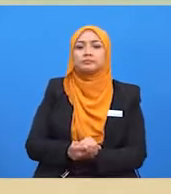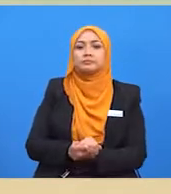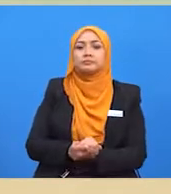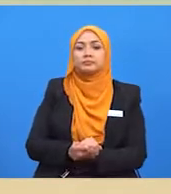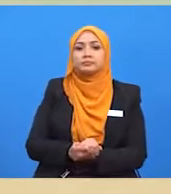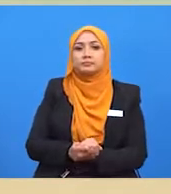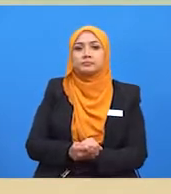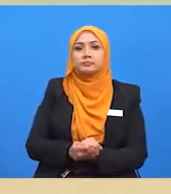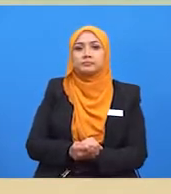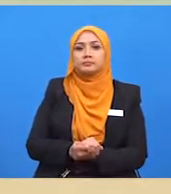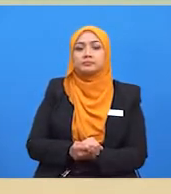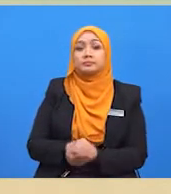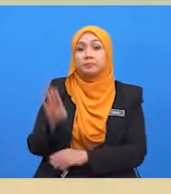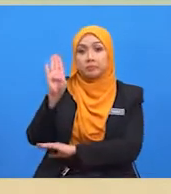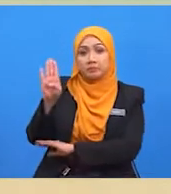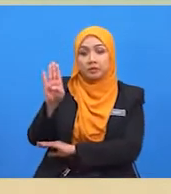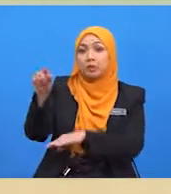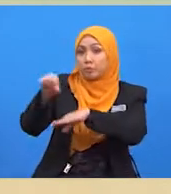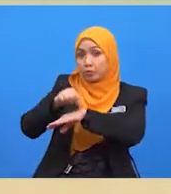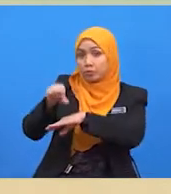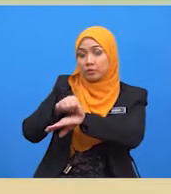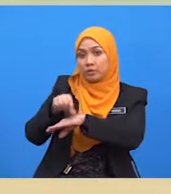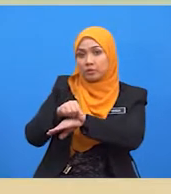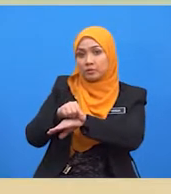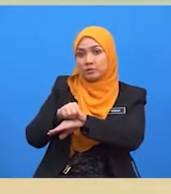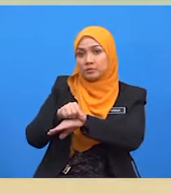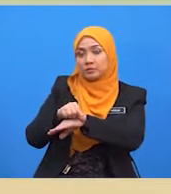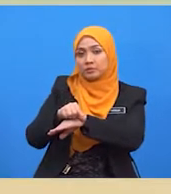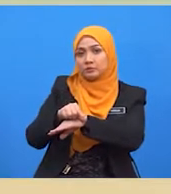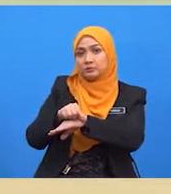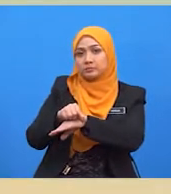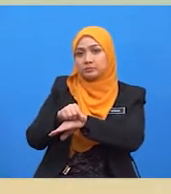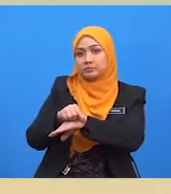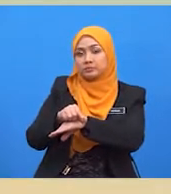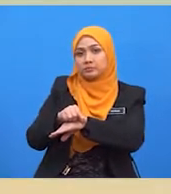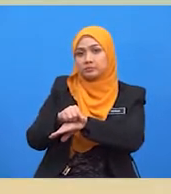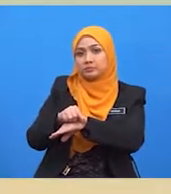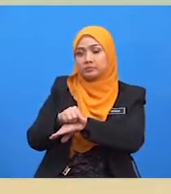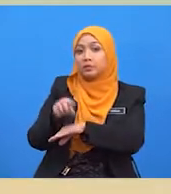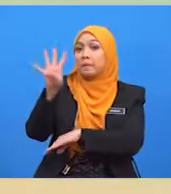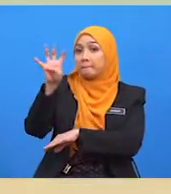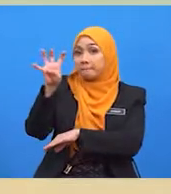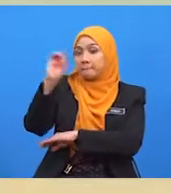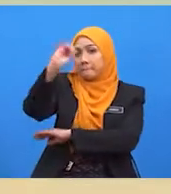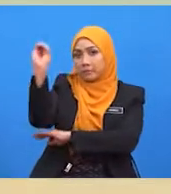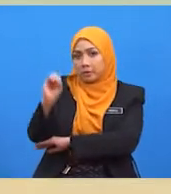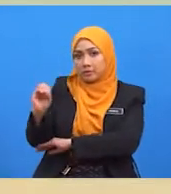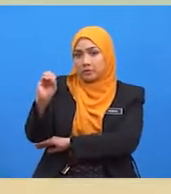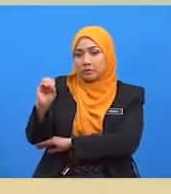Seterusnya, negara B mengenakan tarif ad-wellerum sebanyak 40%